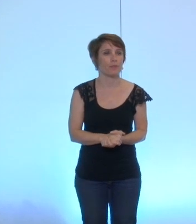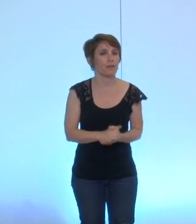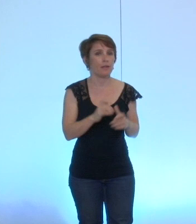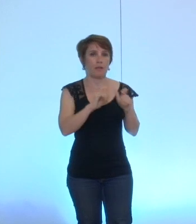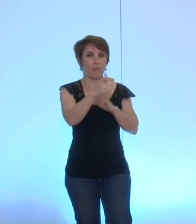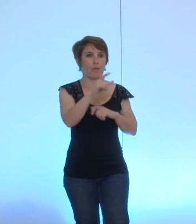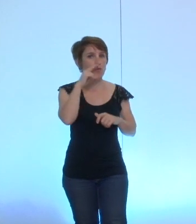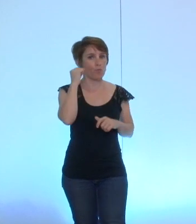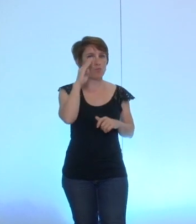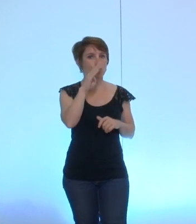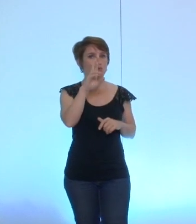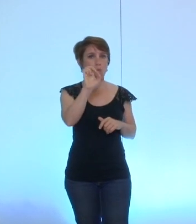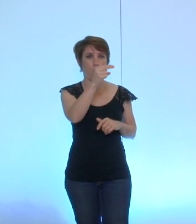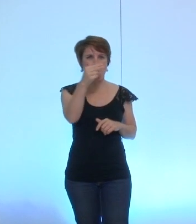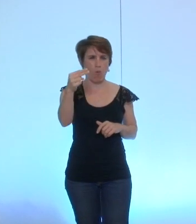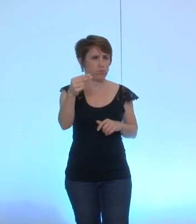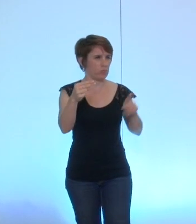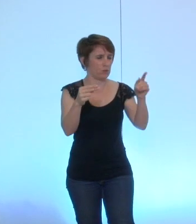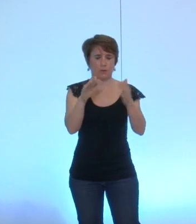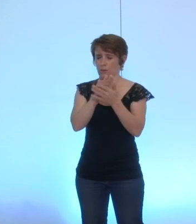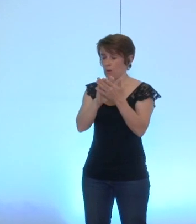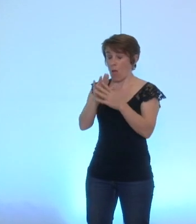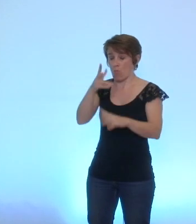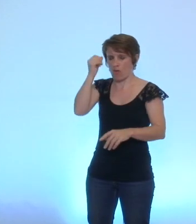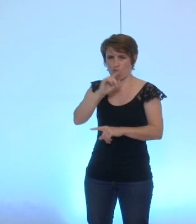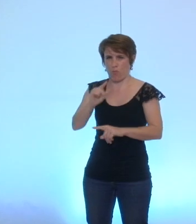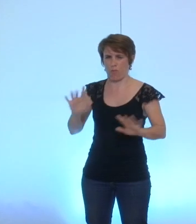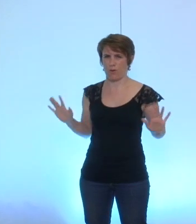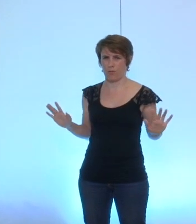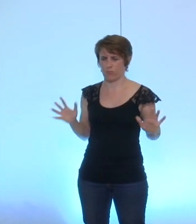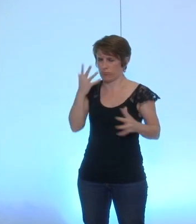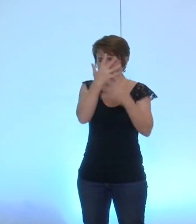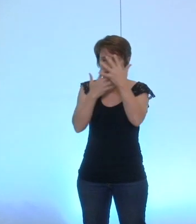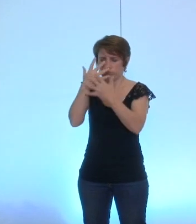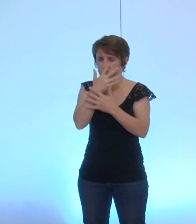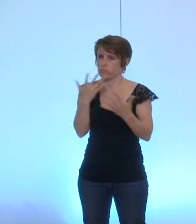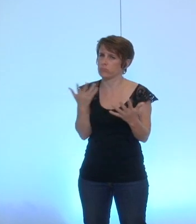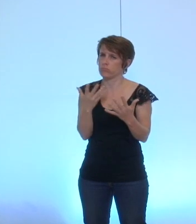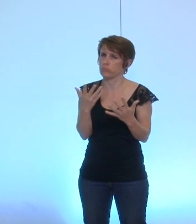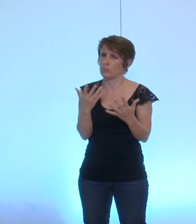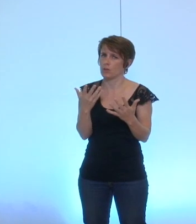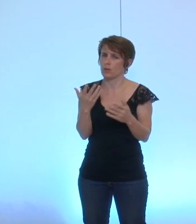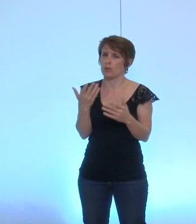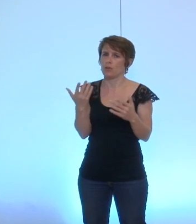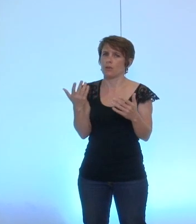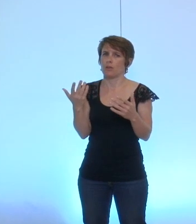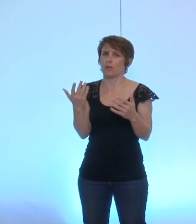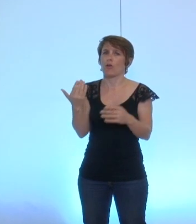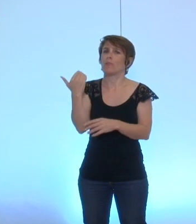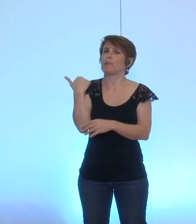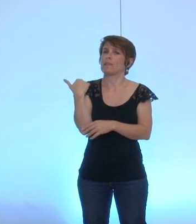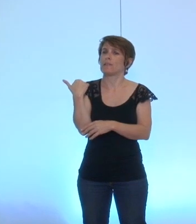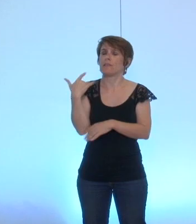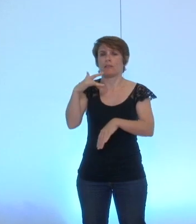je ne comprends pas tout là est-ce qu'il s'agit de l'expérience qu'on a eu quand on a fait un conseil